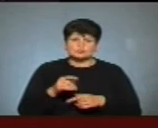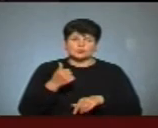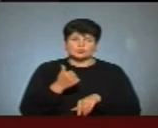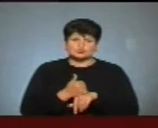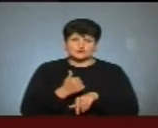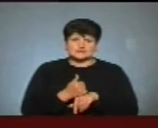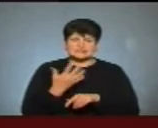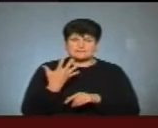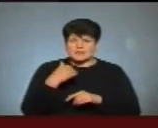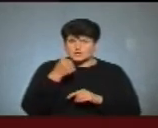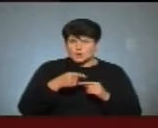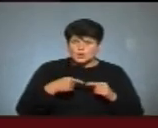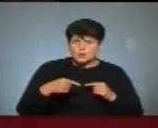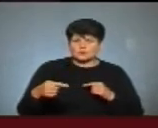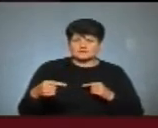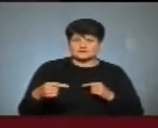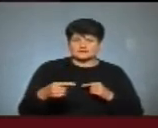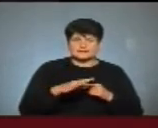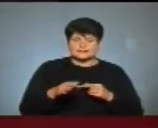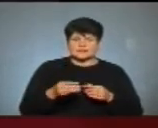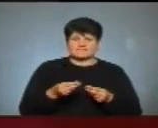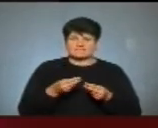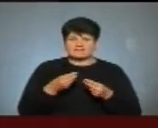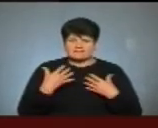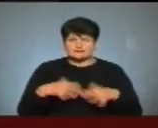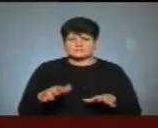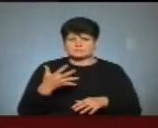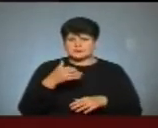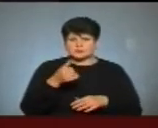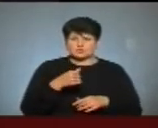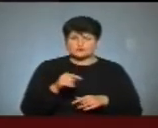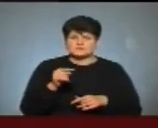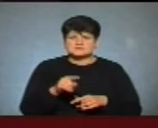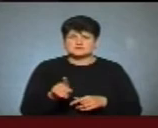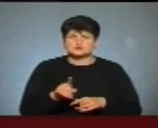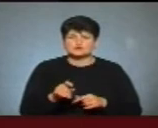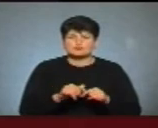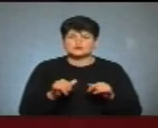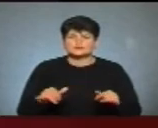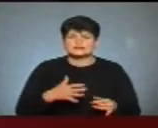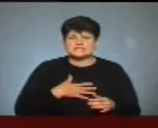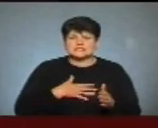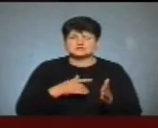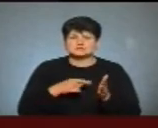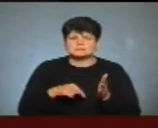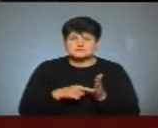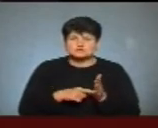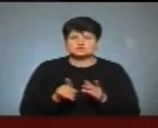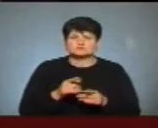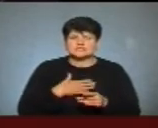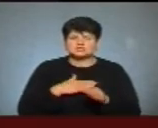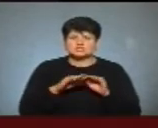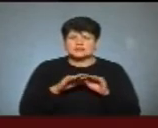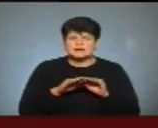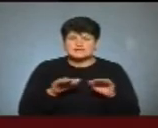в наступних п'ять років. І не прогаєте цих п'ять років з тим, щоб розвинути нашу місто, з тим, щоб наш рівень